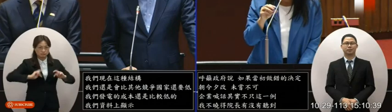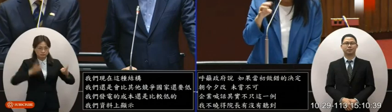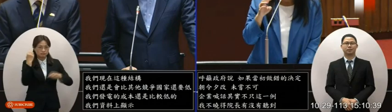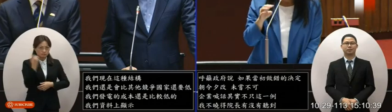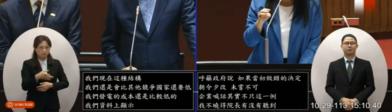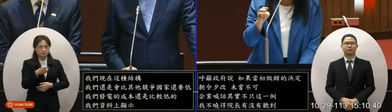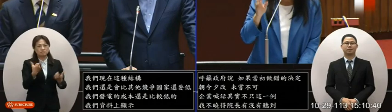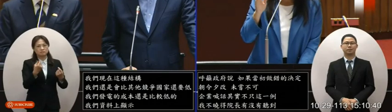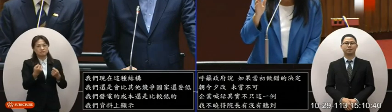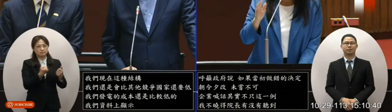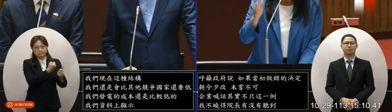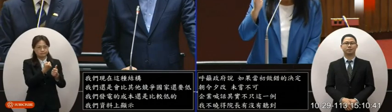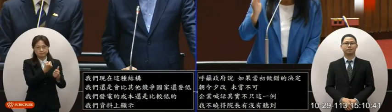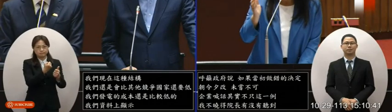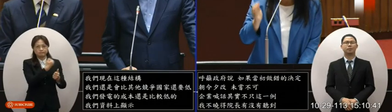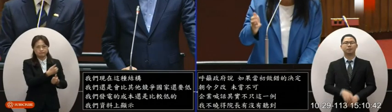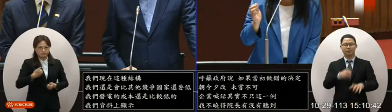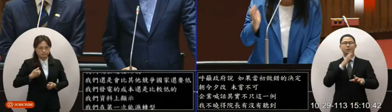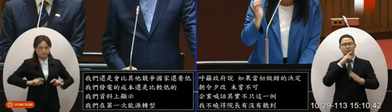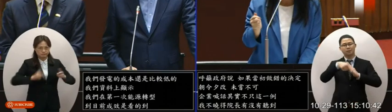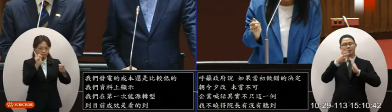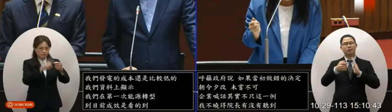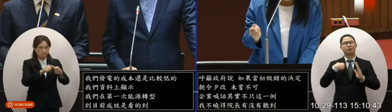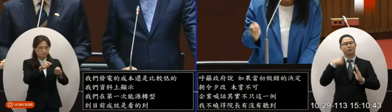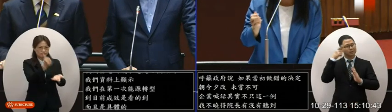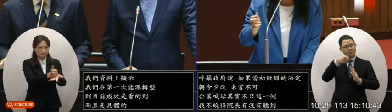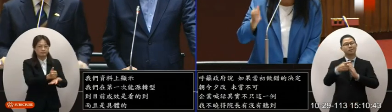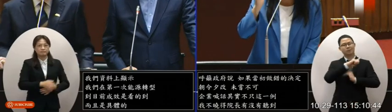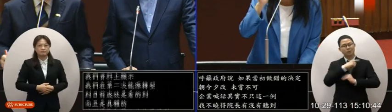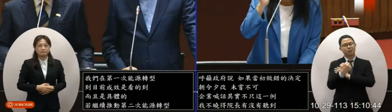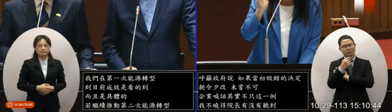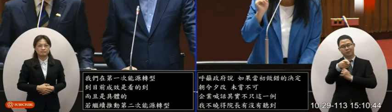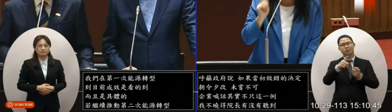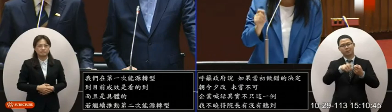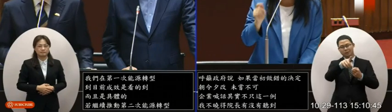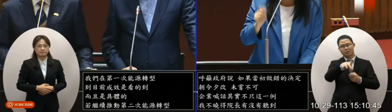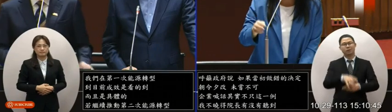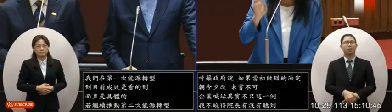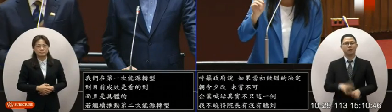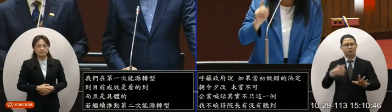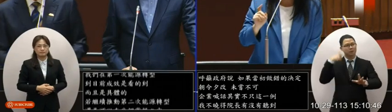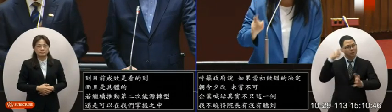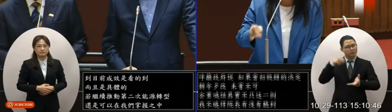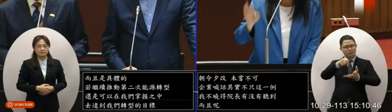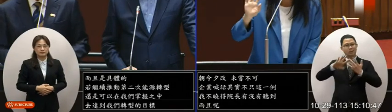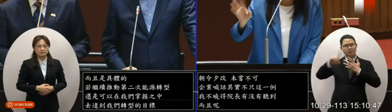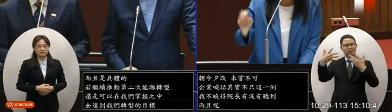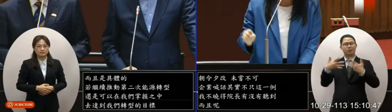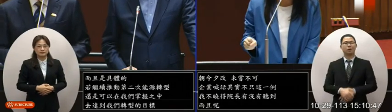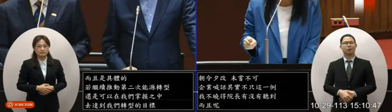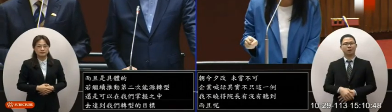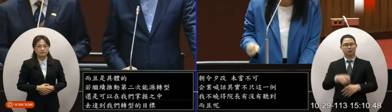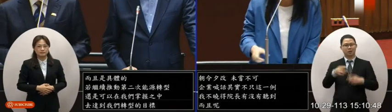掌握之中去達到轉型的目標是院長我相信您也很努力但是呢本席想要提的另外一個問題跟